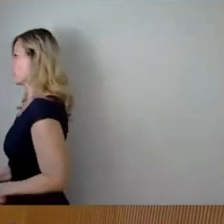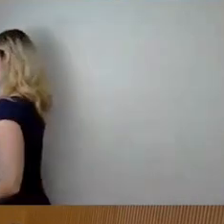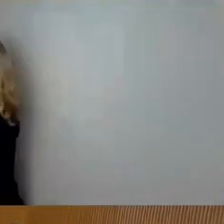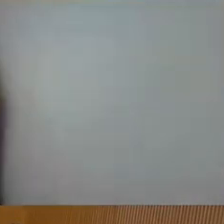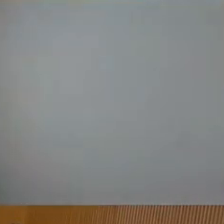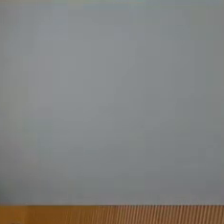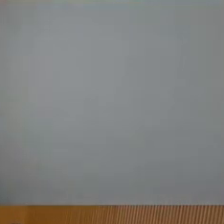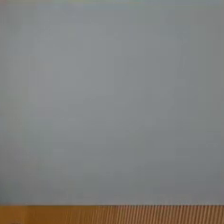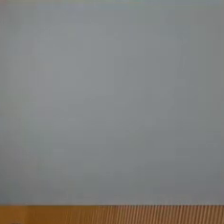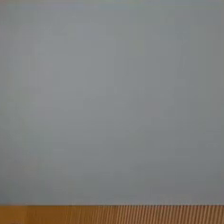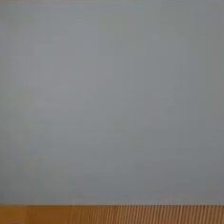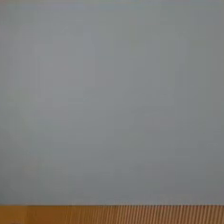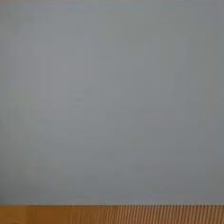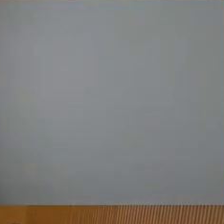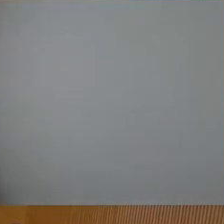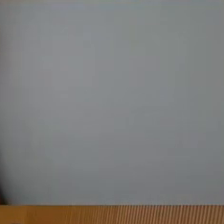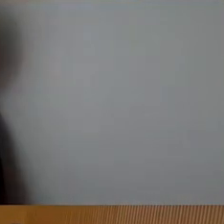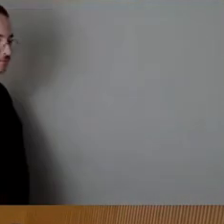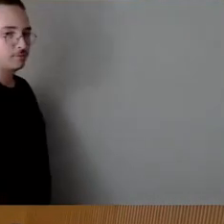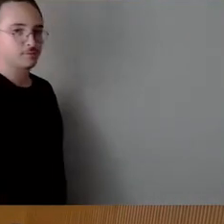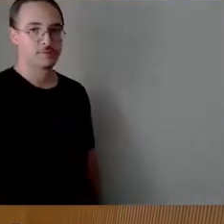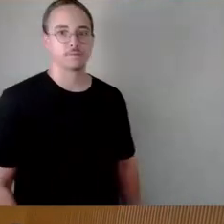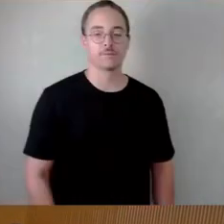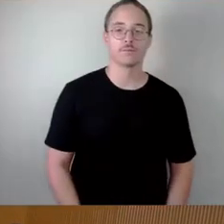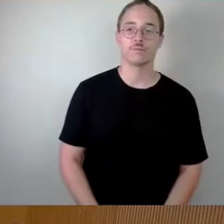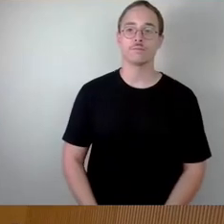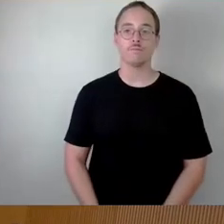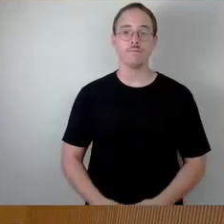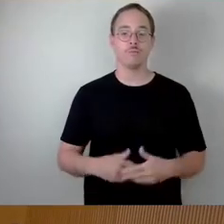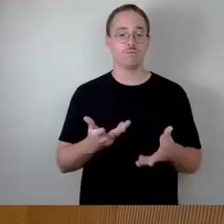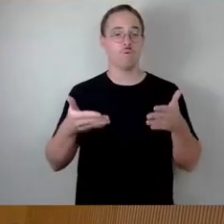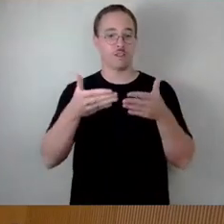So, und damit steigen wir jetzt ein in die Fraktionsrunde. CDU beginnt. Herr Lehmann.